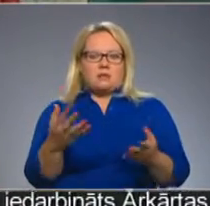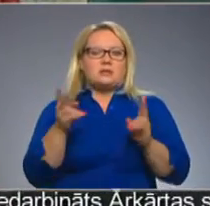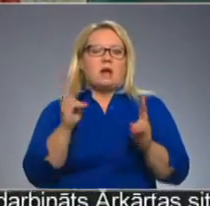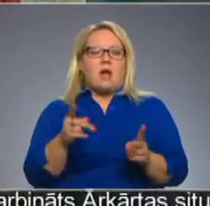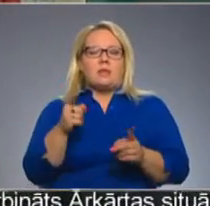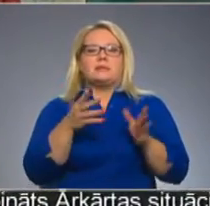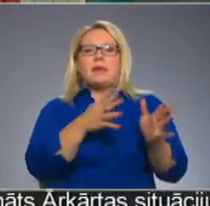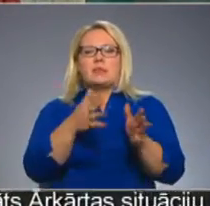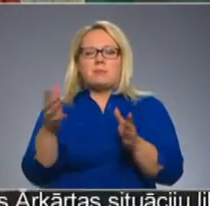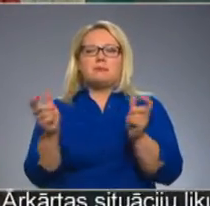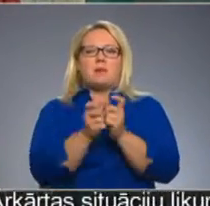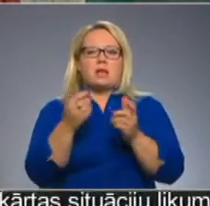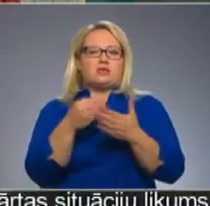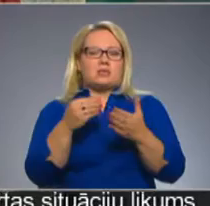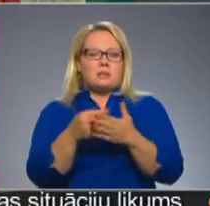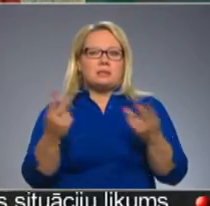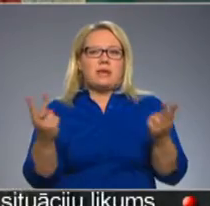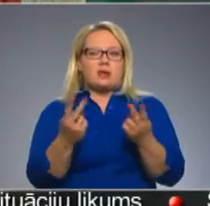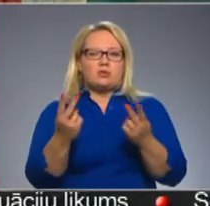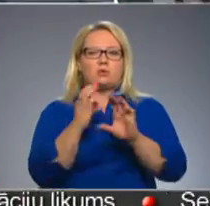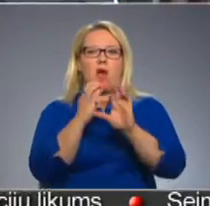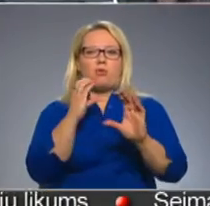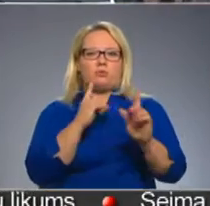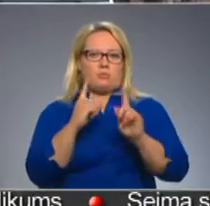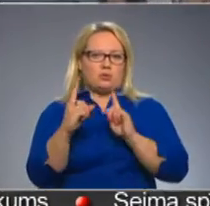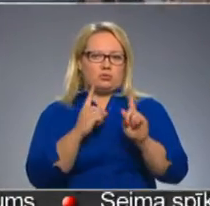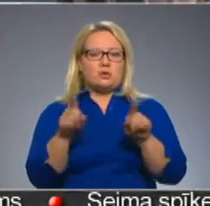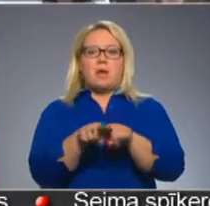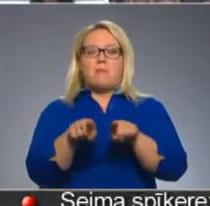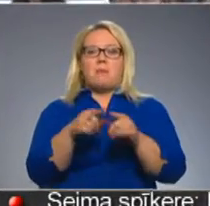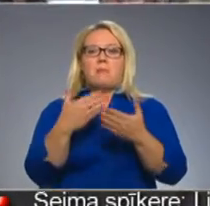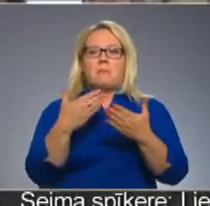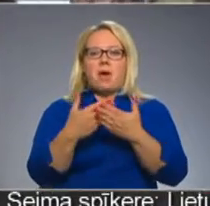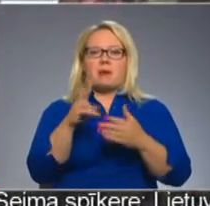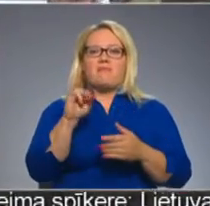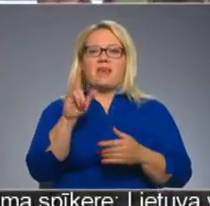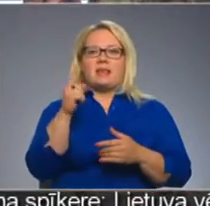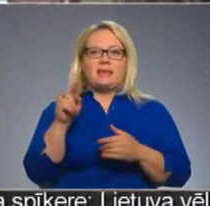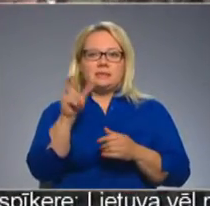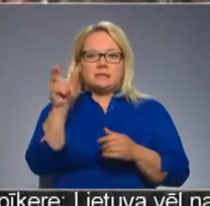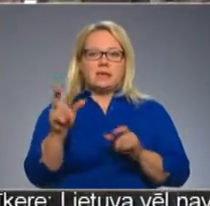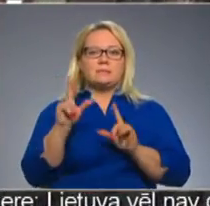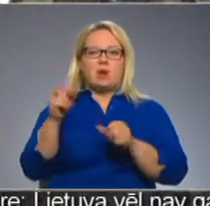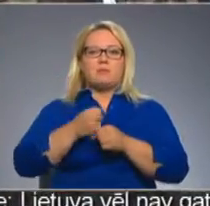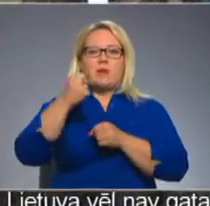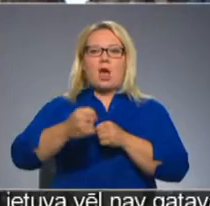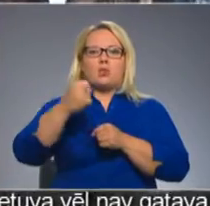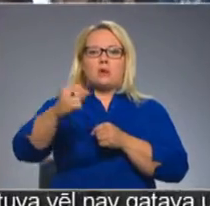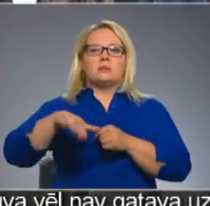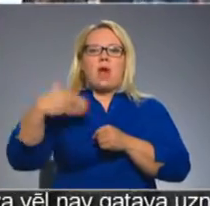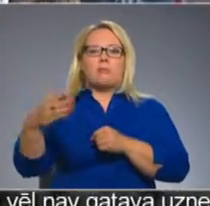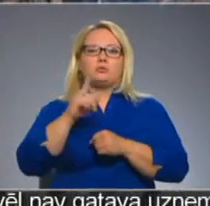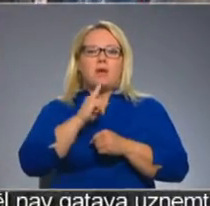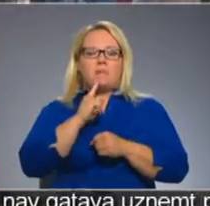kā tas ietekmēs biļešu cenas ierastajos autobusu maršrutos. Tā piemēram, vilis, kuram jābrauc pāris pieturus ārpus Liepājas,